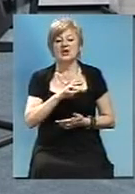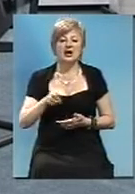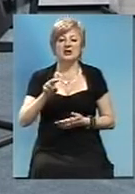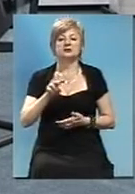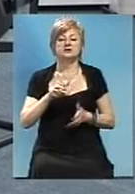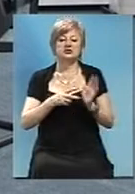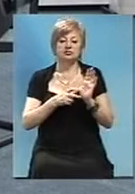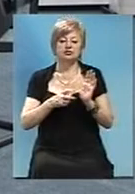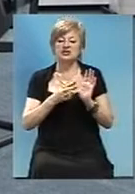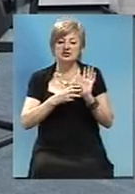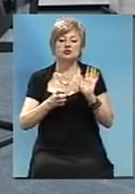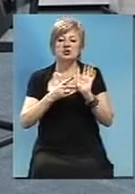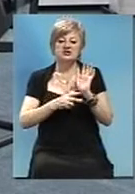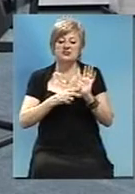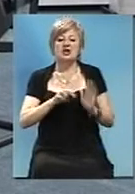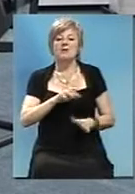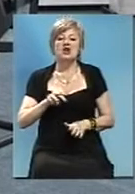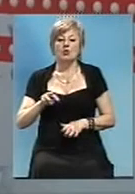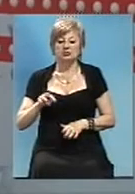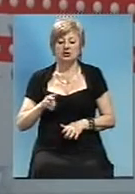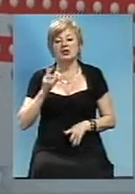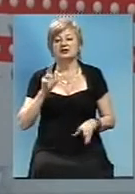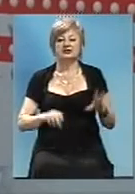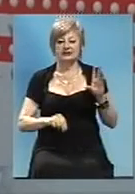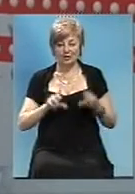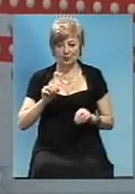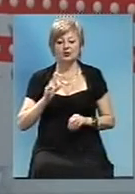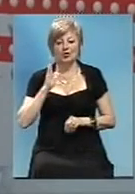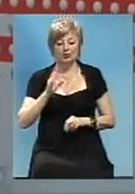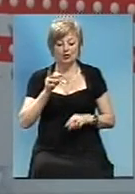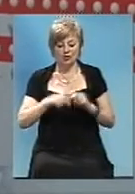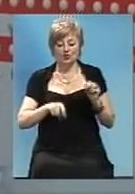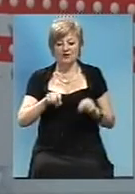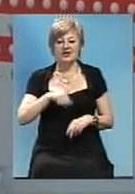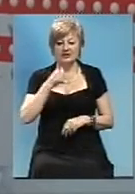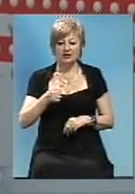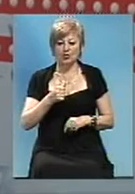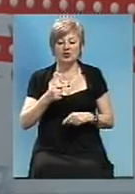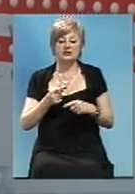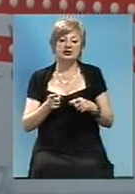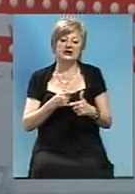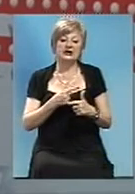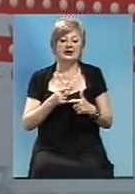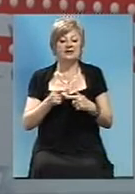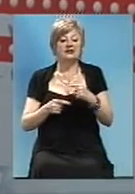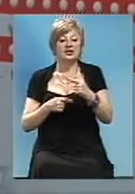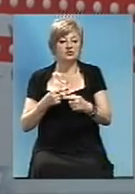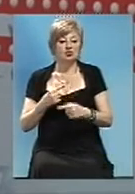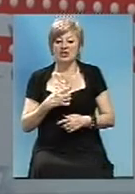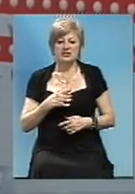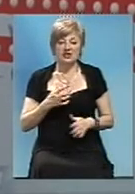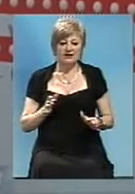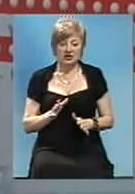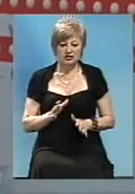мільйонів. Тому сподіватися на те, що вона буде закінчена цього року або наступного, як було сказано в сюжеті, не варто.